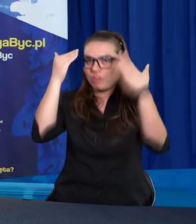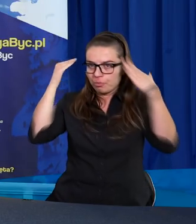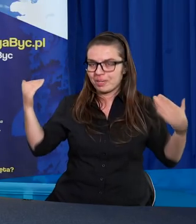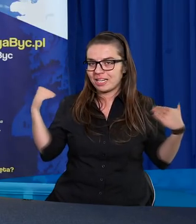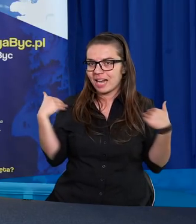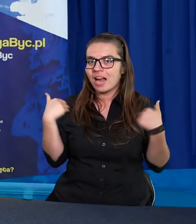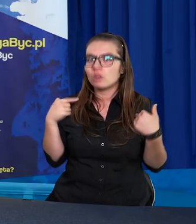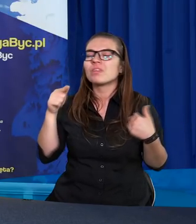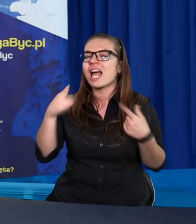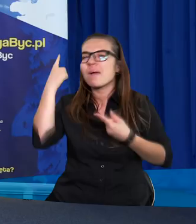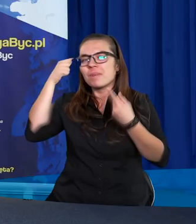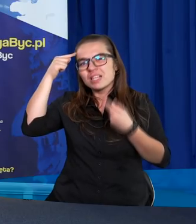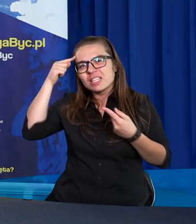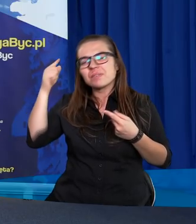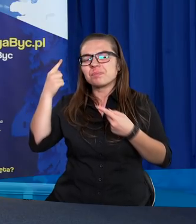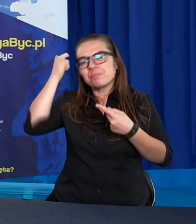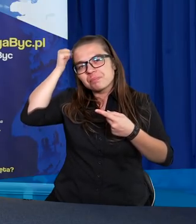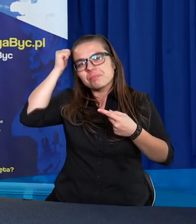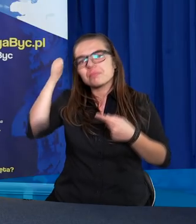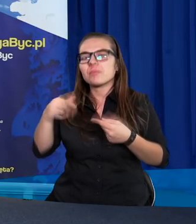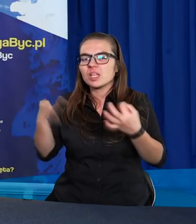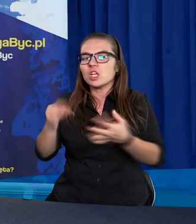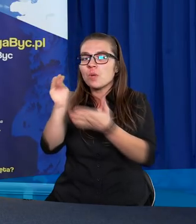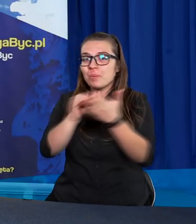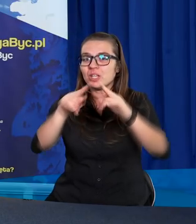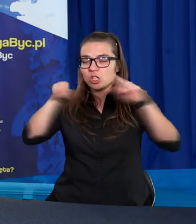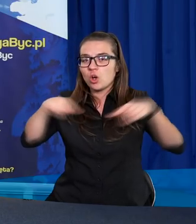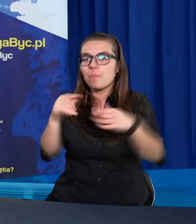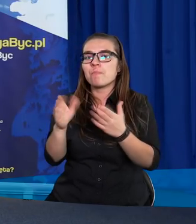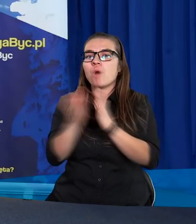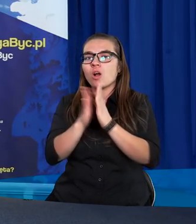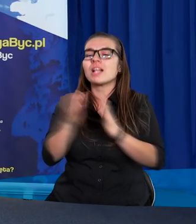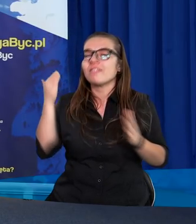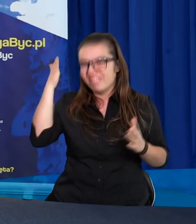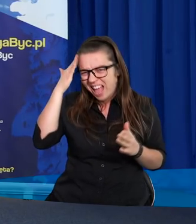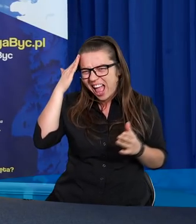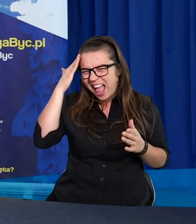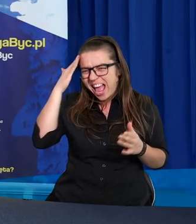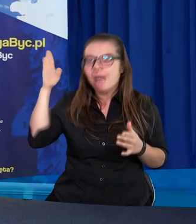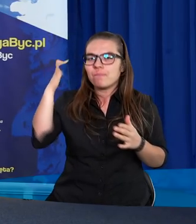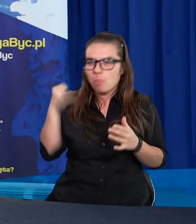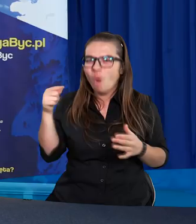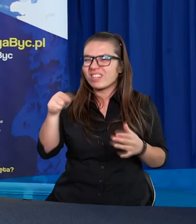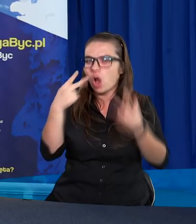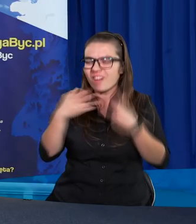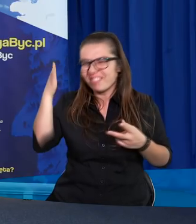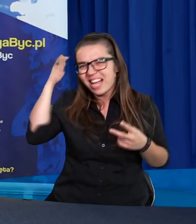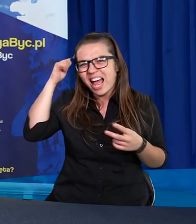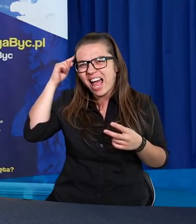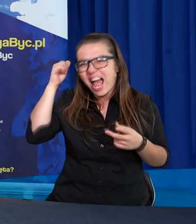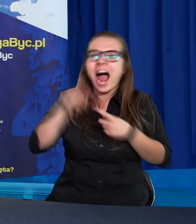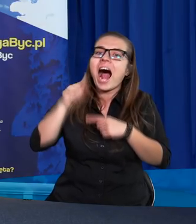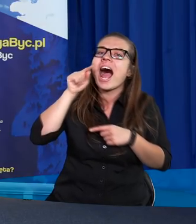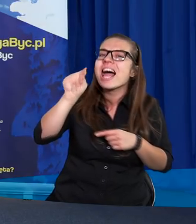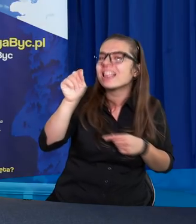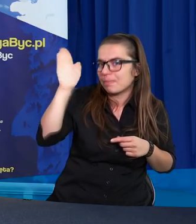Kiedy przyszły mi te myśli, pamiętam jak dzisiaj, pisząc tą modlitwę, napisałem i wiem Boże, że powinienem go odwiedzić. Ale ty